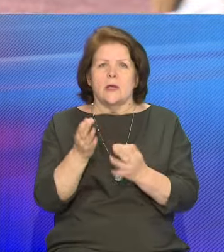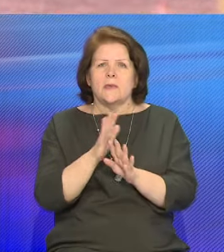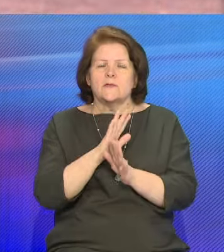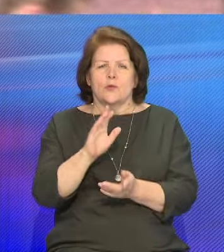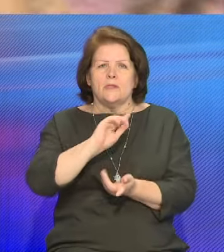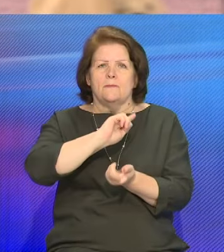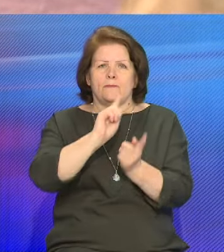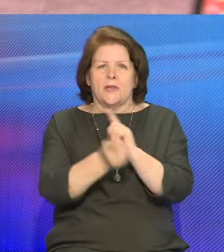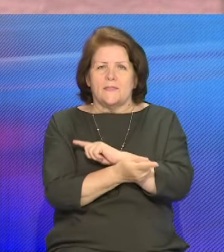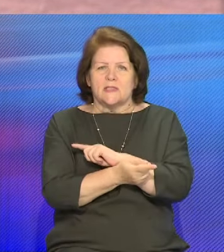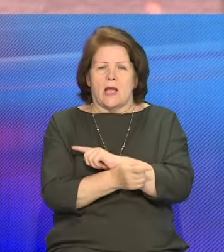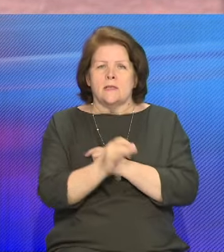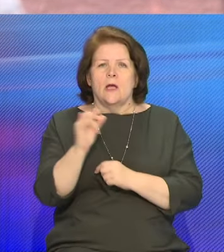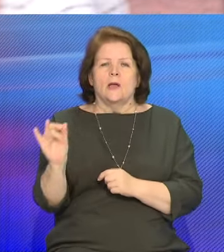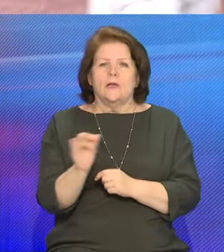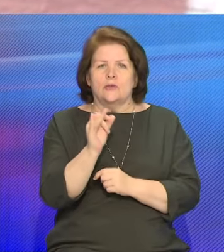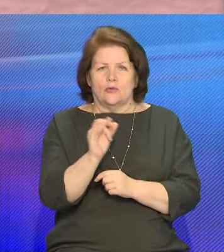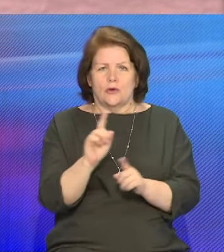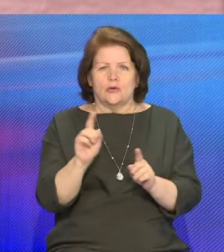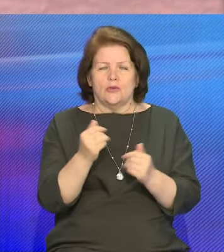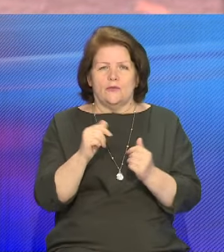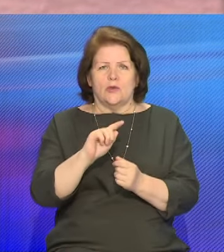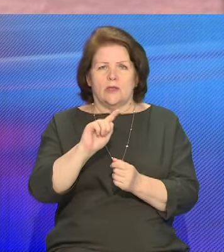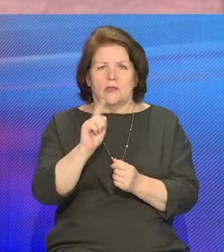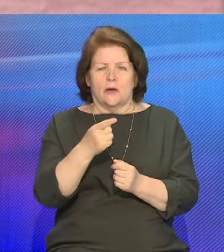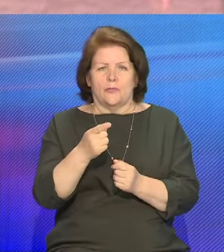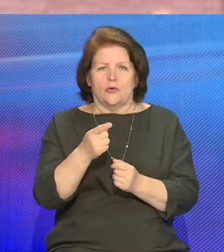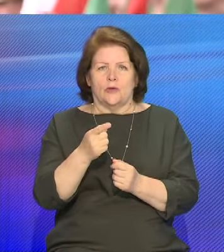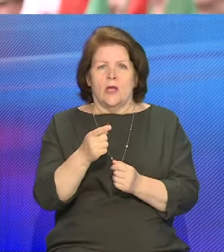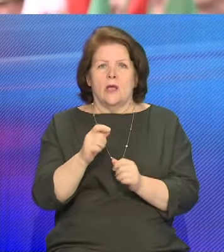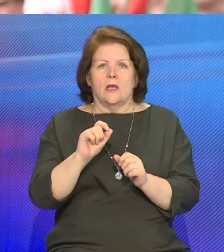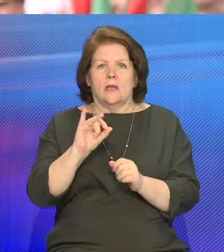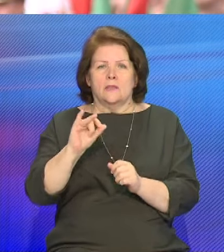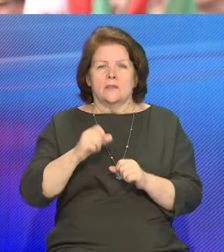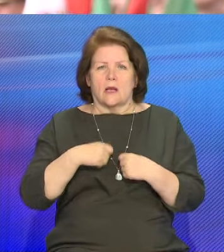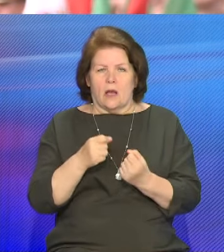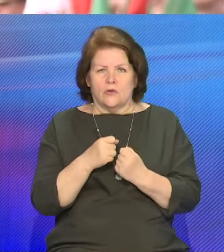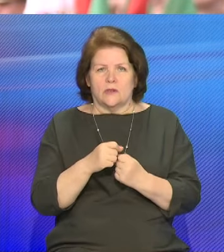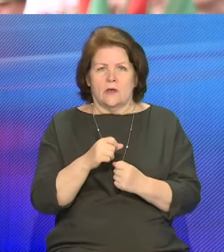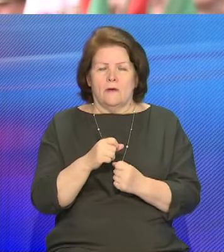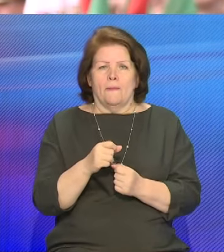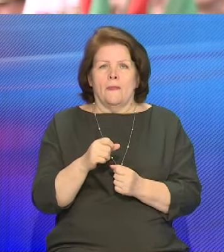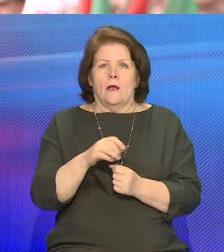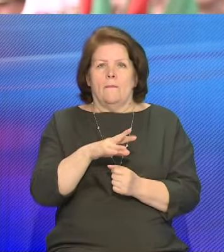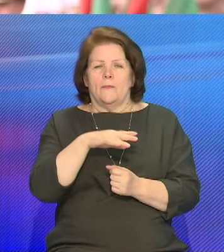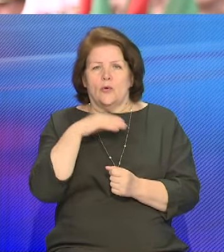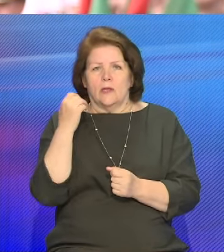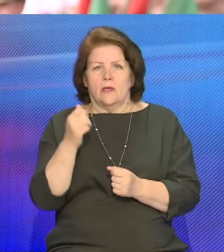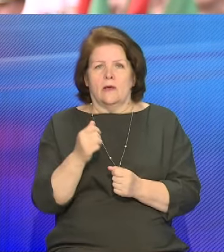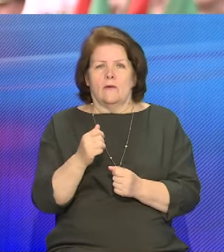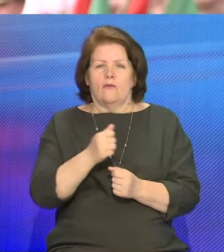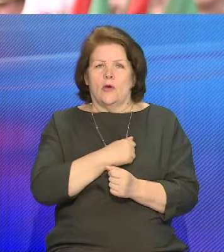историю, что сегодня требуют, стараются многие наших воинов в Великой Победе.